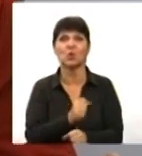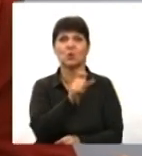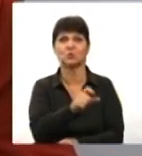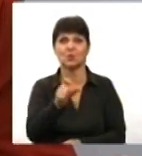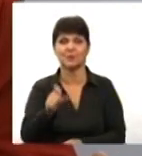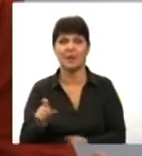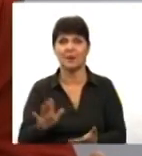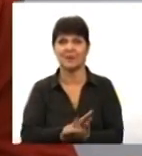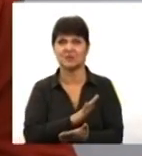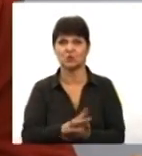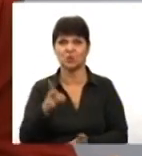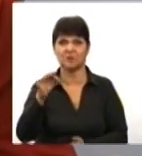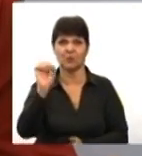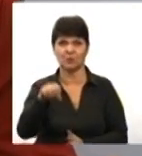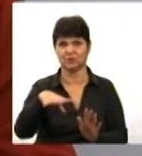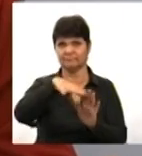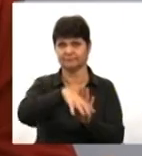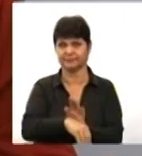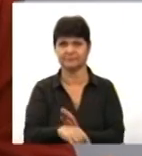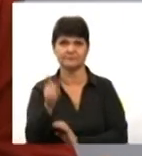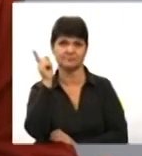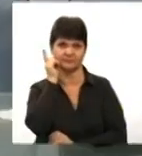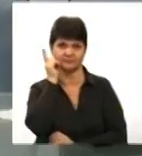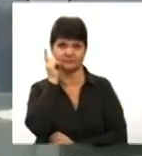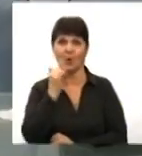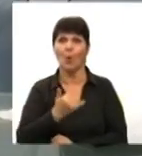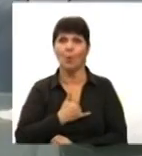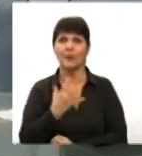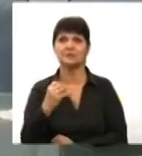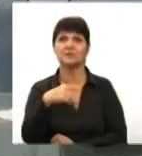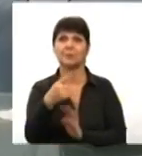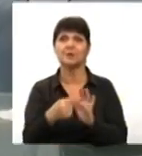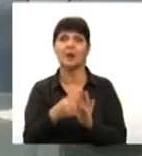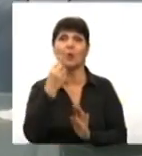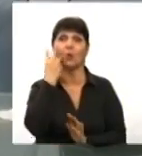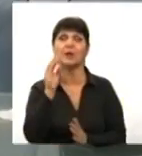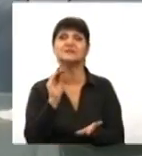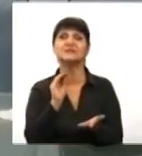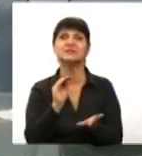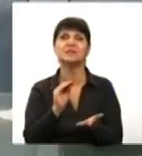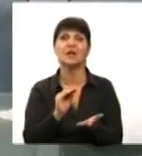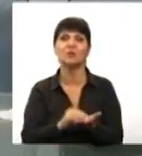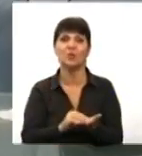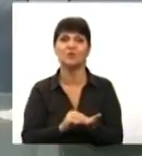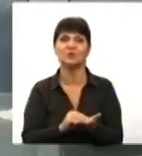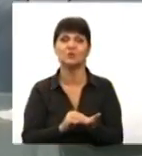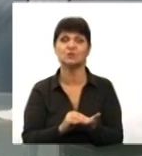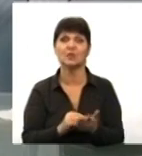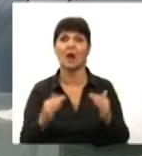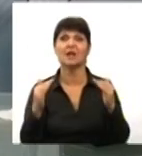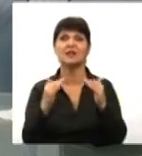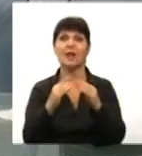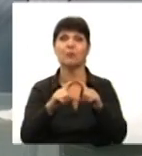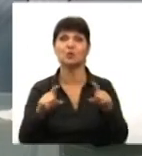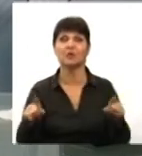безкоштовно, можна його завантажити. В мене ще питання, коли встановлюється на будівлю ось